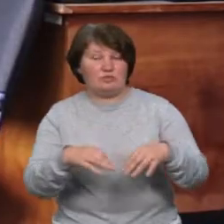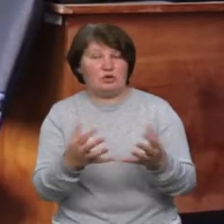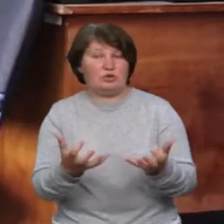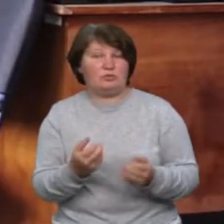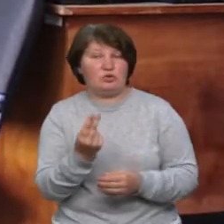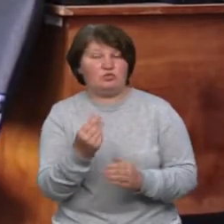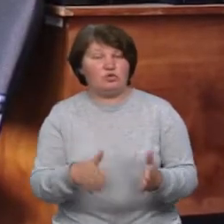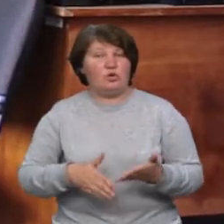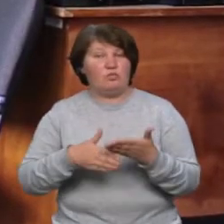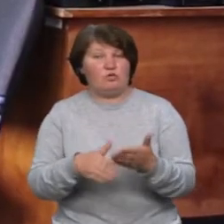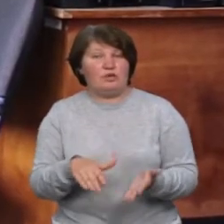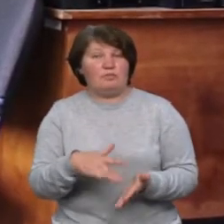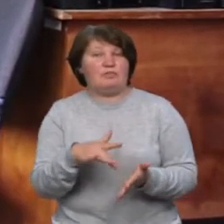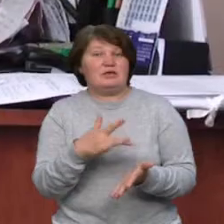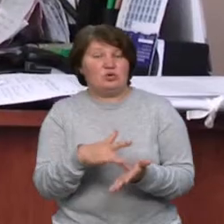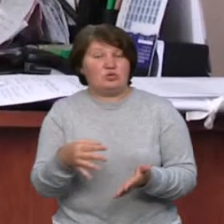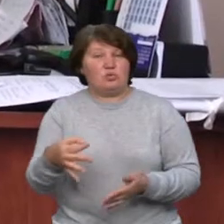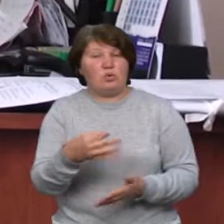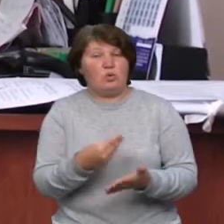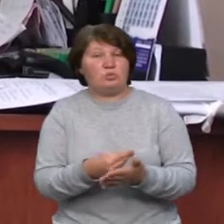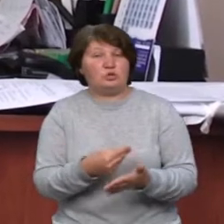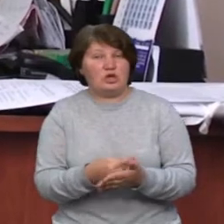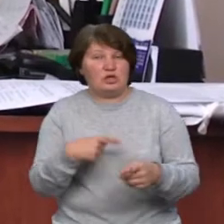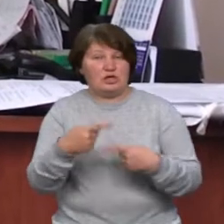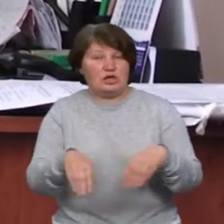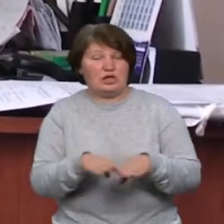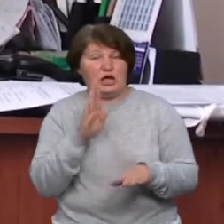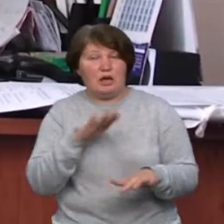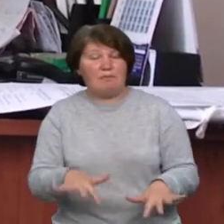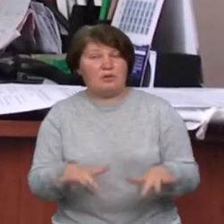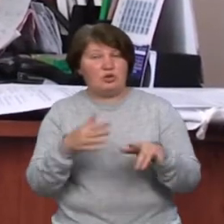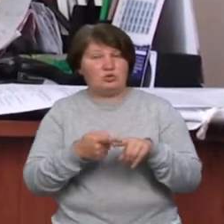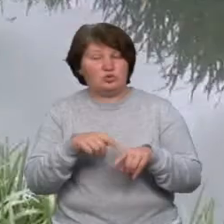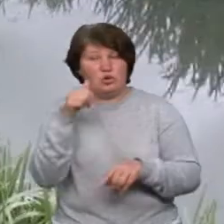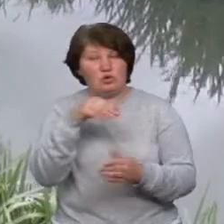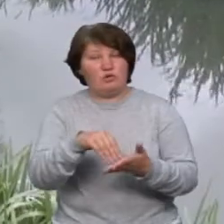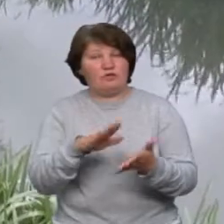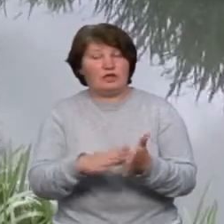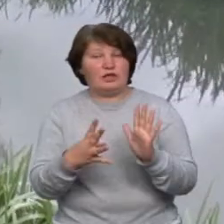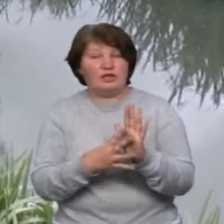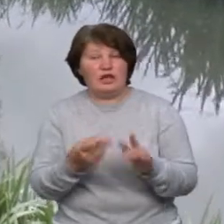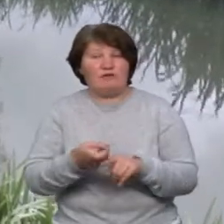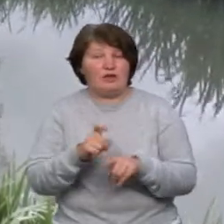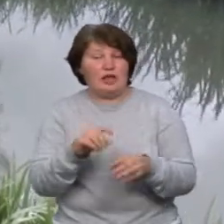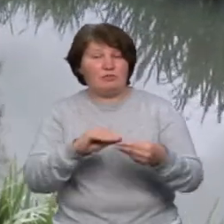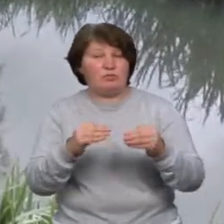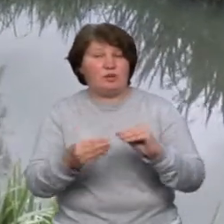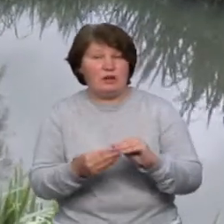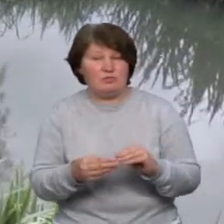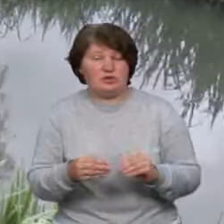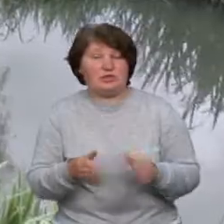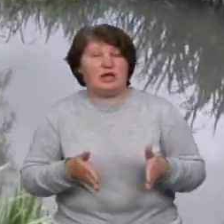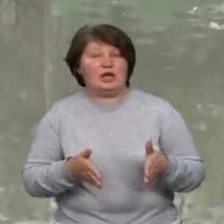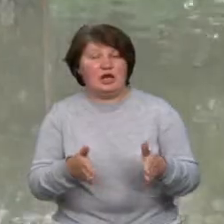допомогу із міського та обласного бюджетів через такі підтоплення. Цього року вже визначили 9 найпроблемніших ділянок млинівки на різних